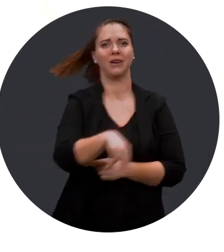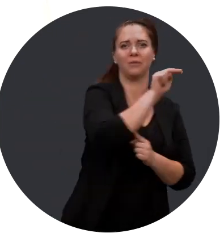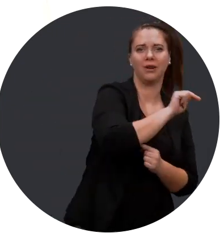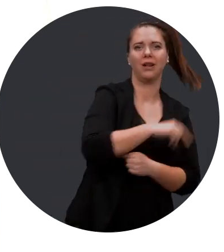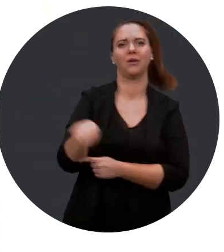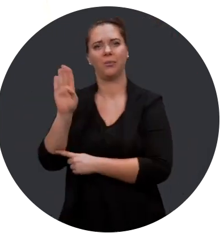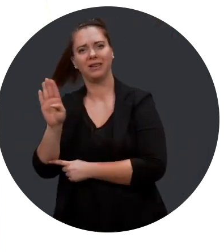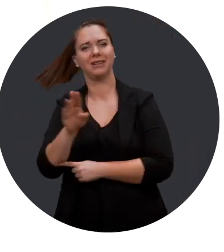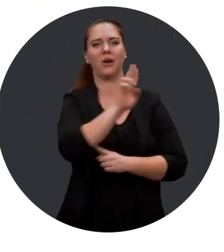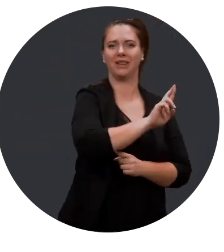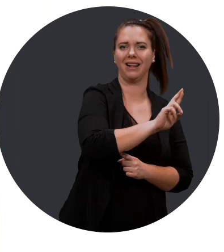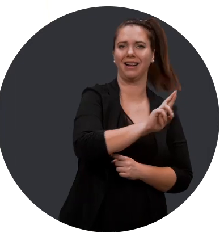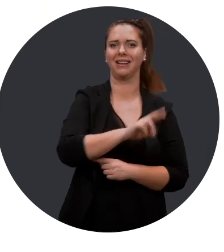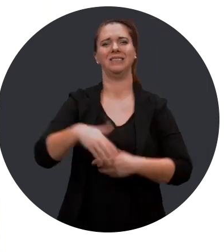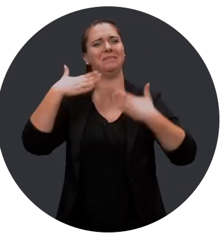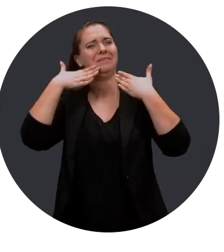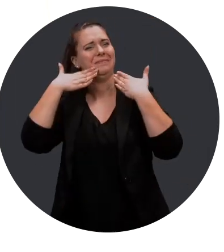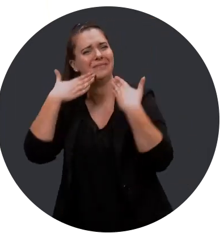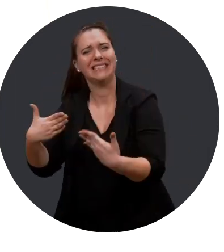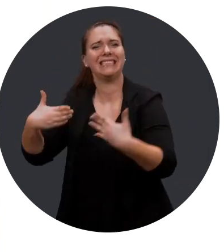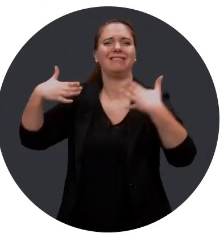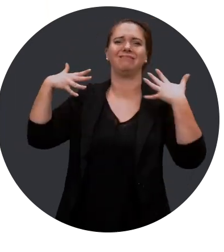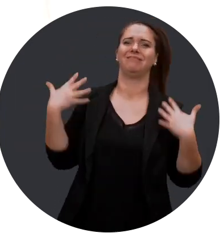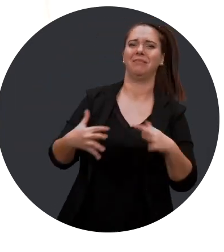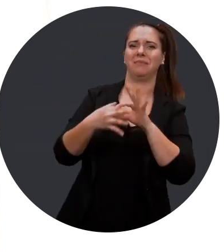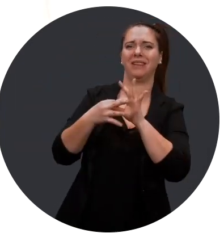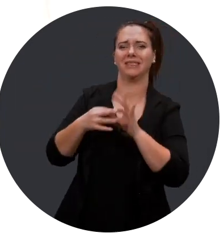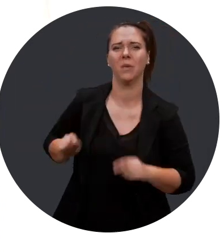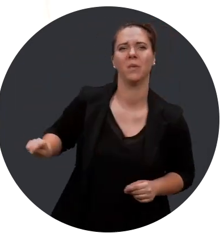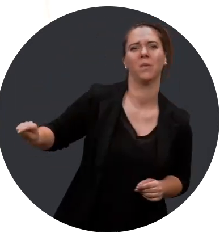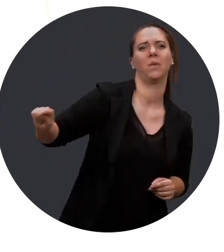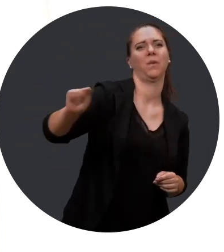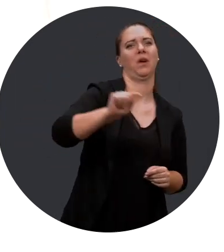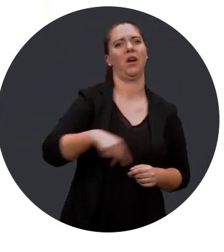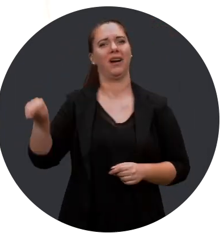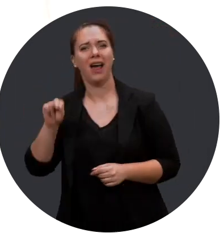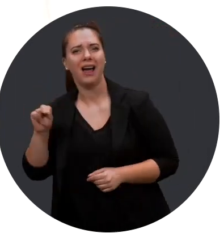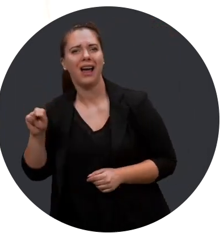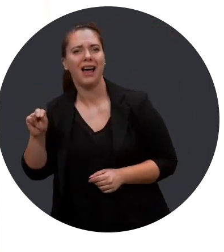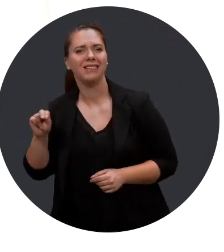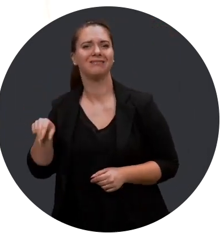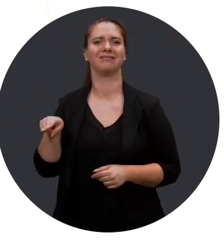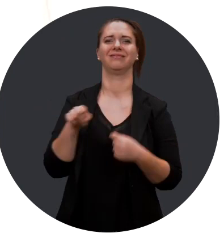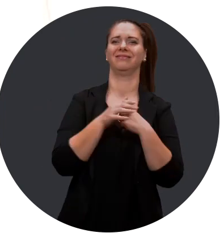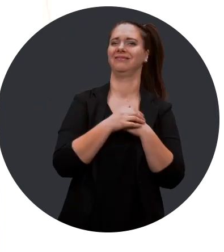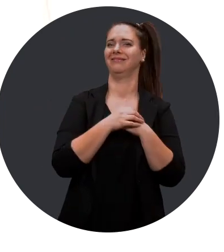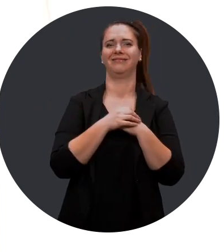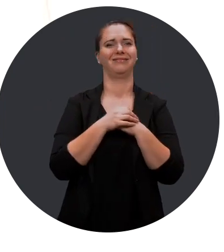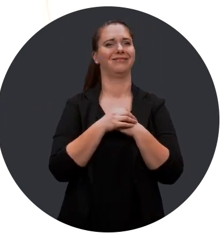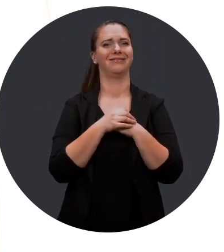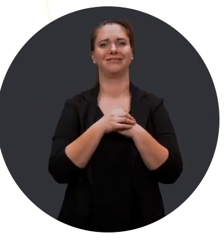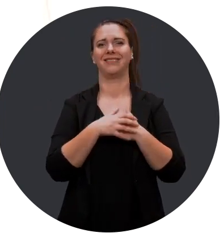Geneviève, Catherine, Nicolas, Brigitte, Roxane. Et un merci énorme à mes collaborateurs et collaboratrices